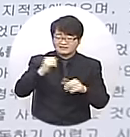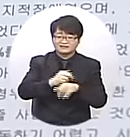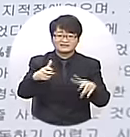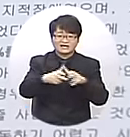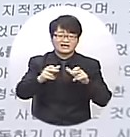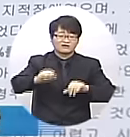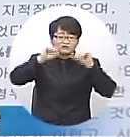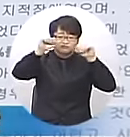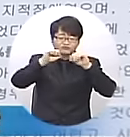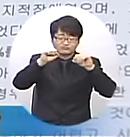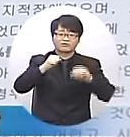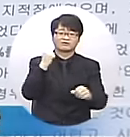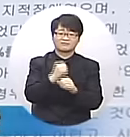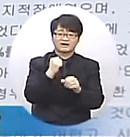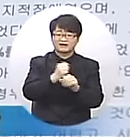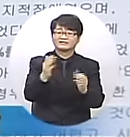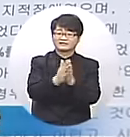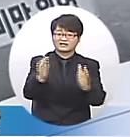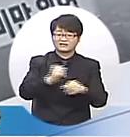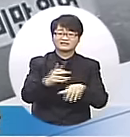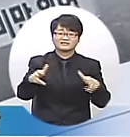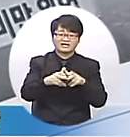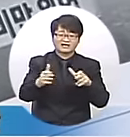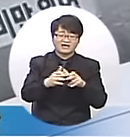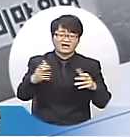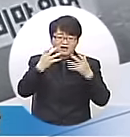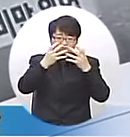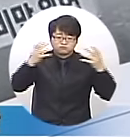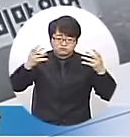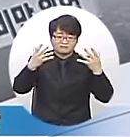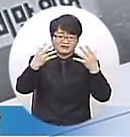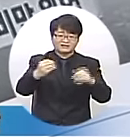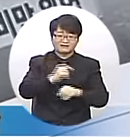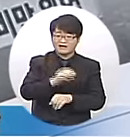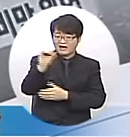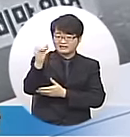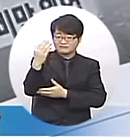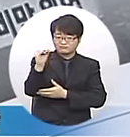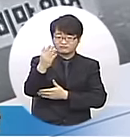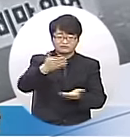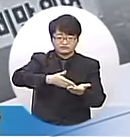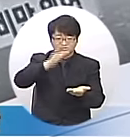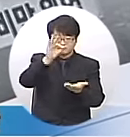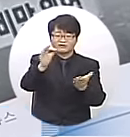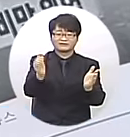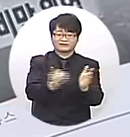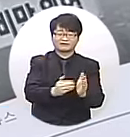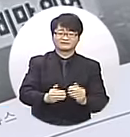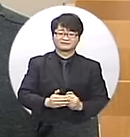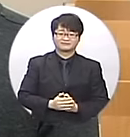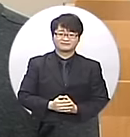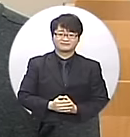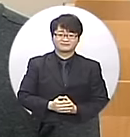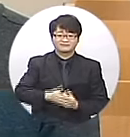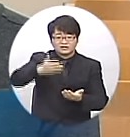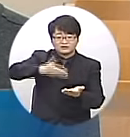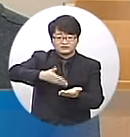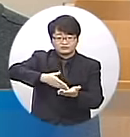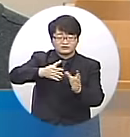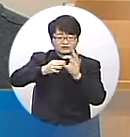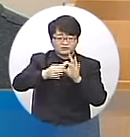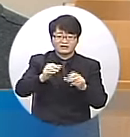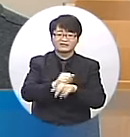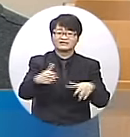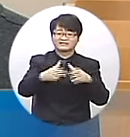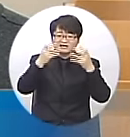장애인용 레저기구 개발에 뛰어든 것, 장애인 비만율이 높아졌다는 한 신문기사를 보고 나서였습니다. 뉴스를 통해서